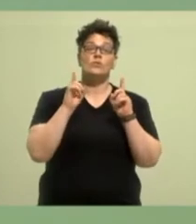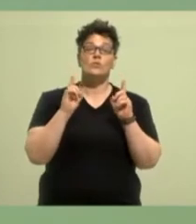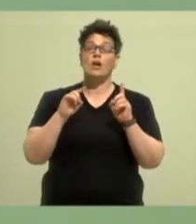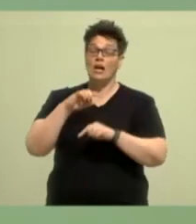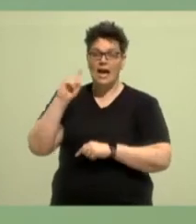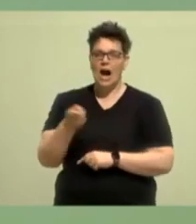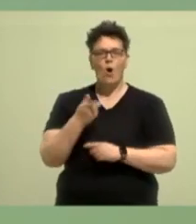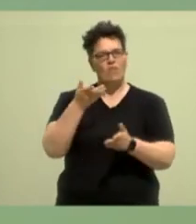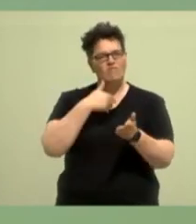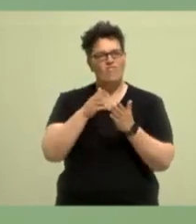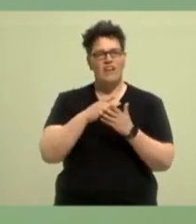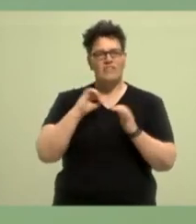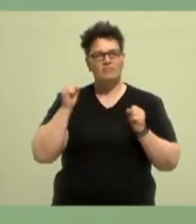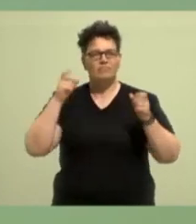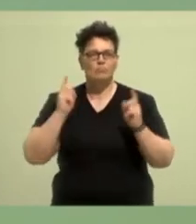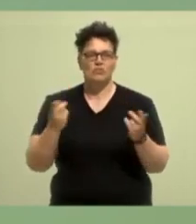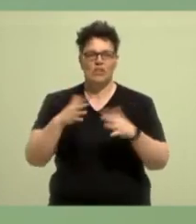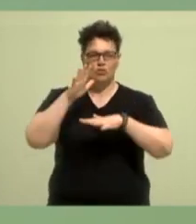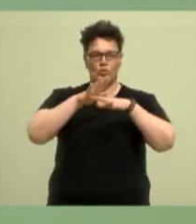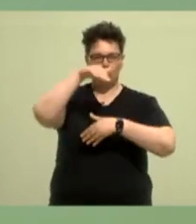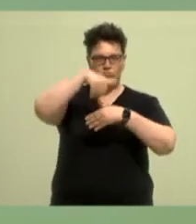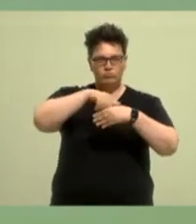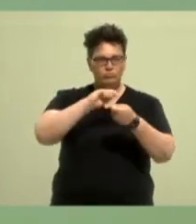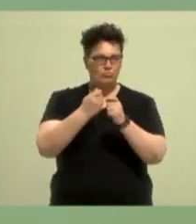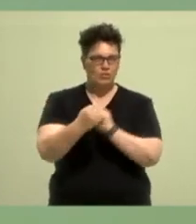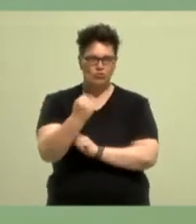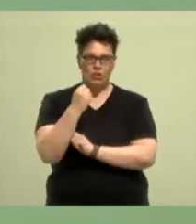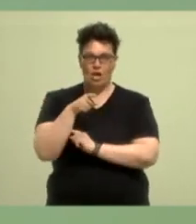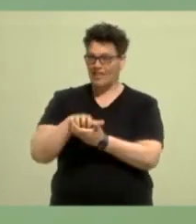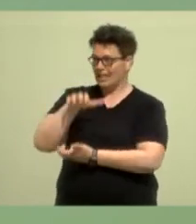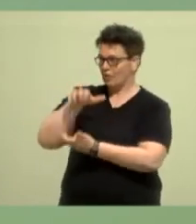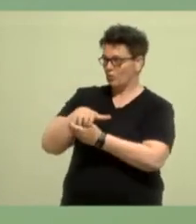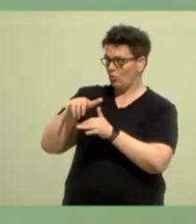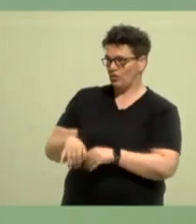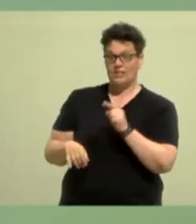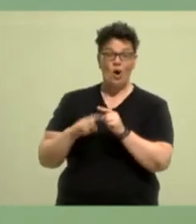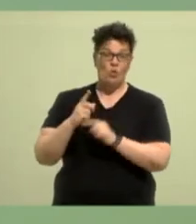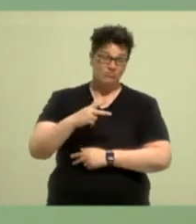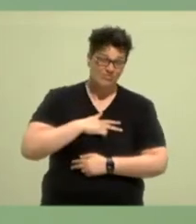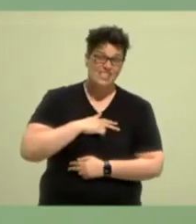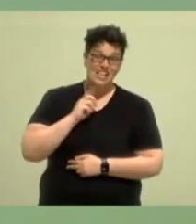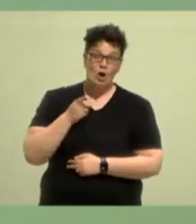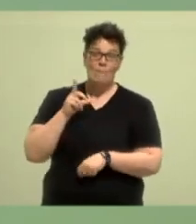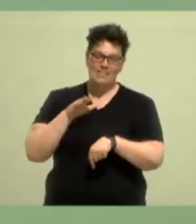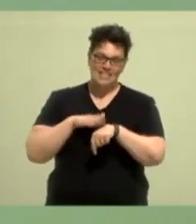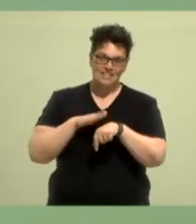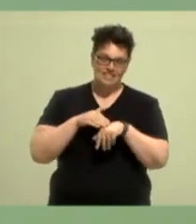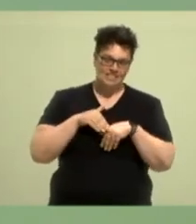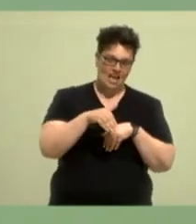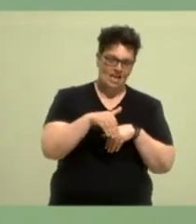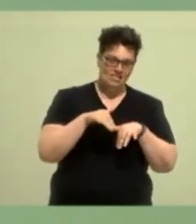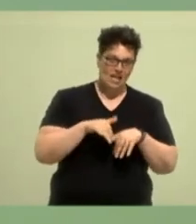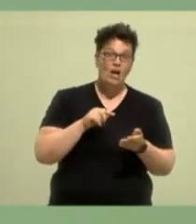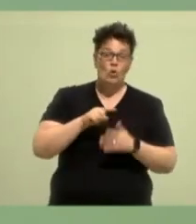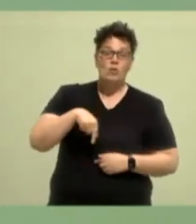uns auch weiter daran arbeiten, unsere Strukturen zu stärken, die Ressourcen, die wir jetzt haben. Und ehrlicherweise auch das bisschen Zeit, was wir jetzt haben, weil nicht unmittelbar